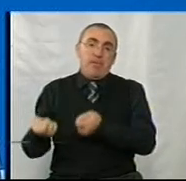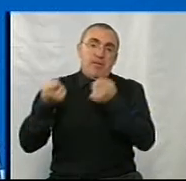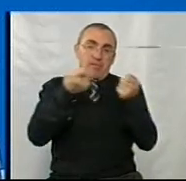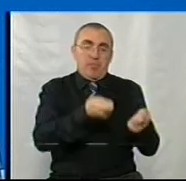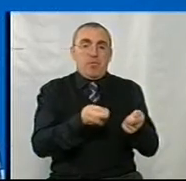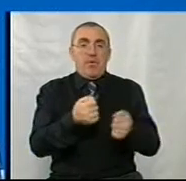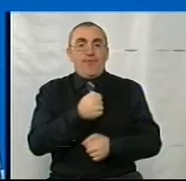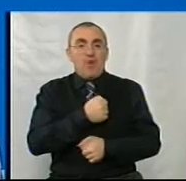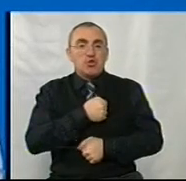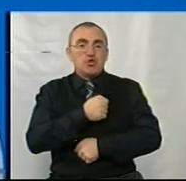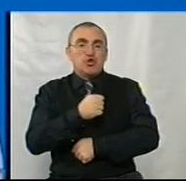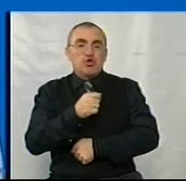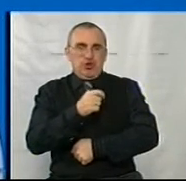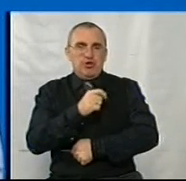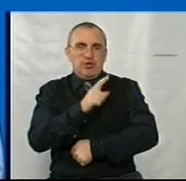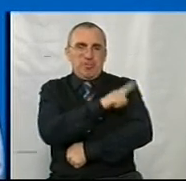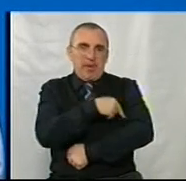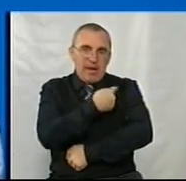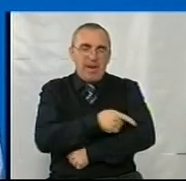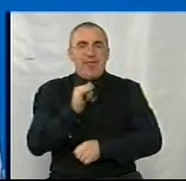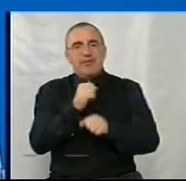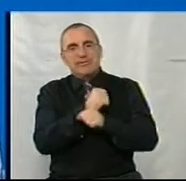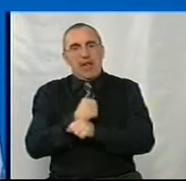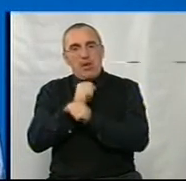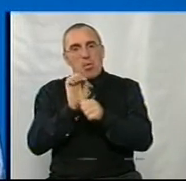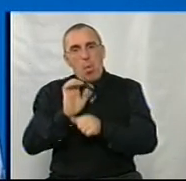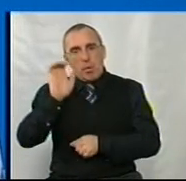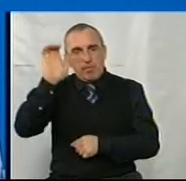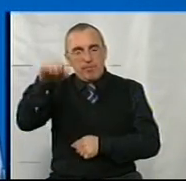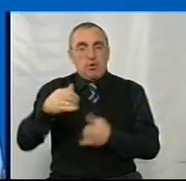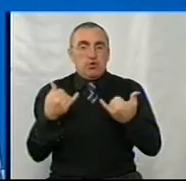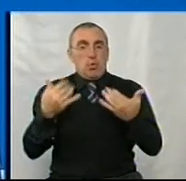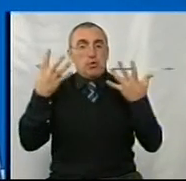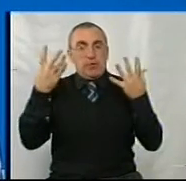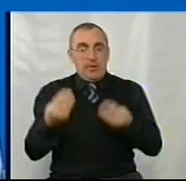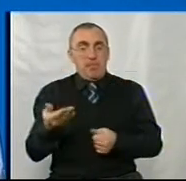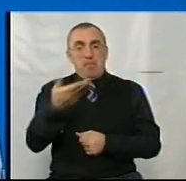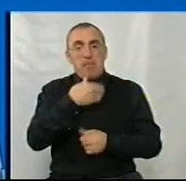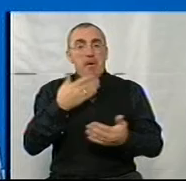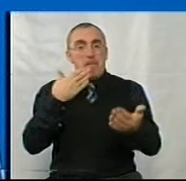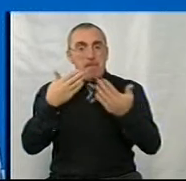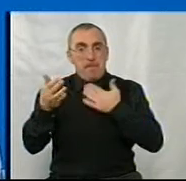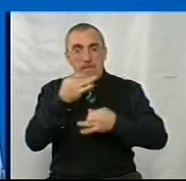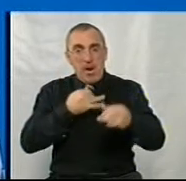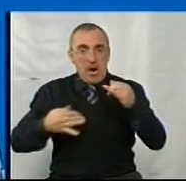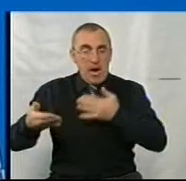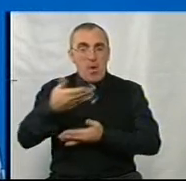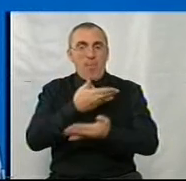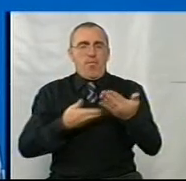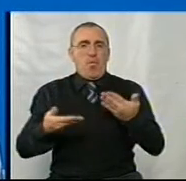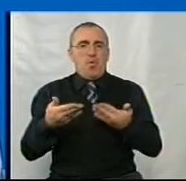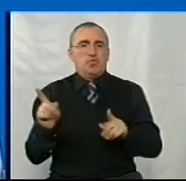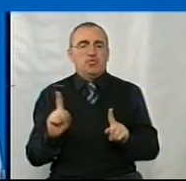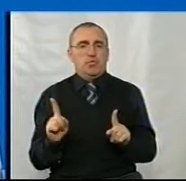опять же, в військовий шпіталь або в другий дать і в санаторії відправить. І на сьогоднішній день ми теж ведемо перемовини, як почалися, щоб